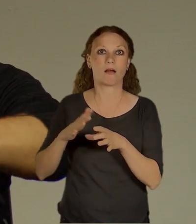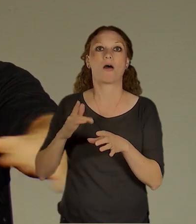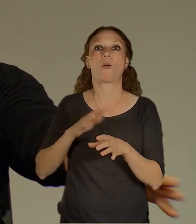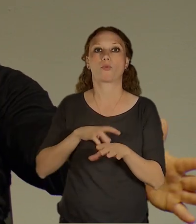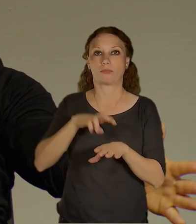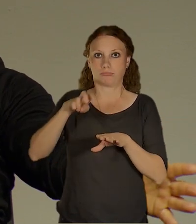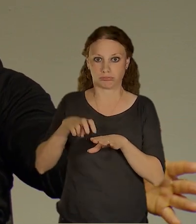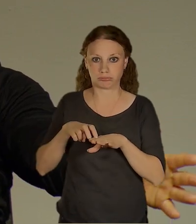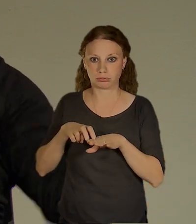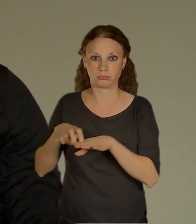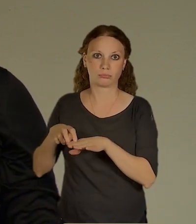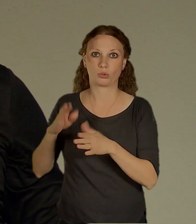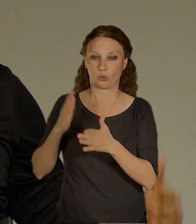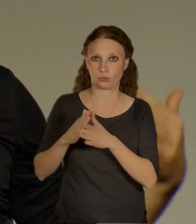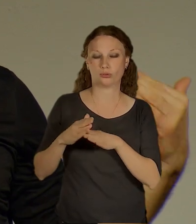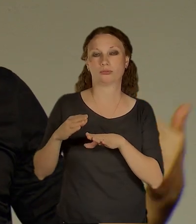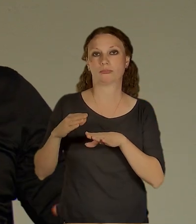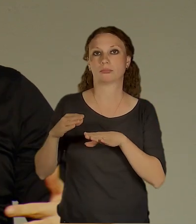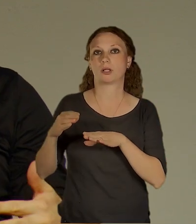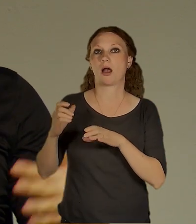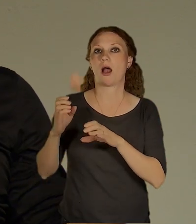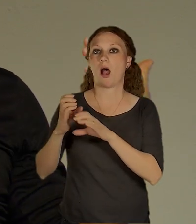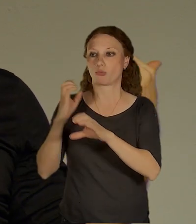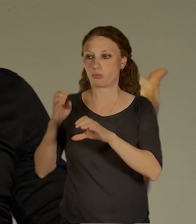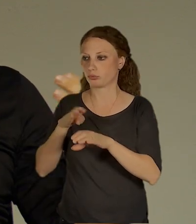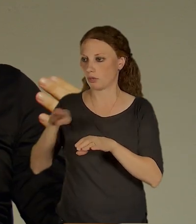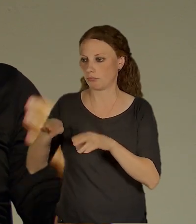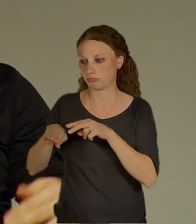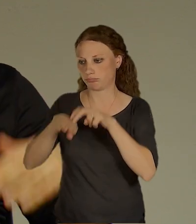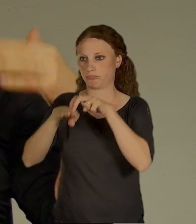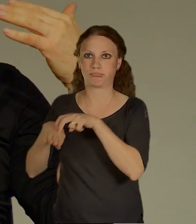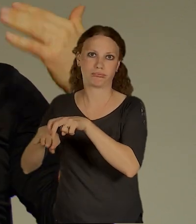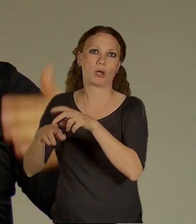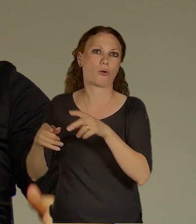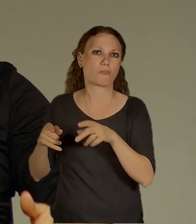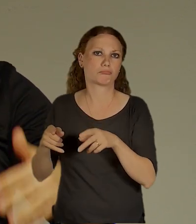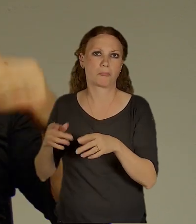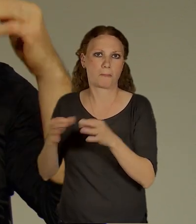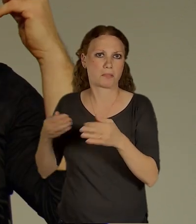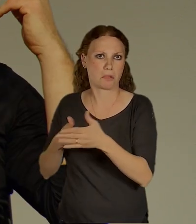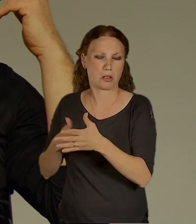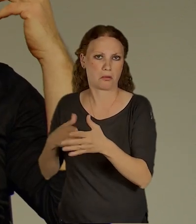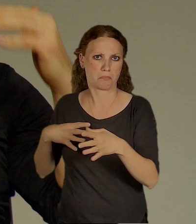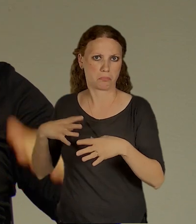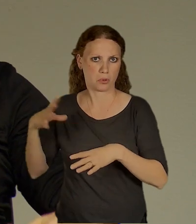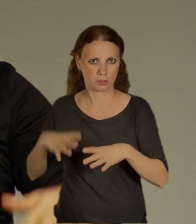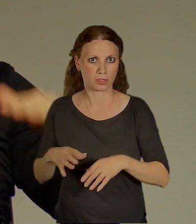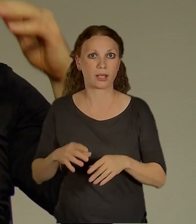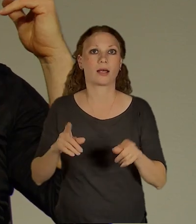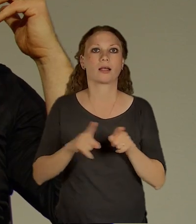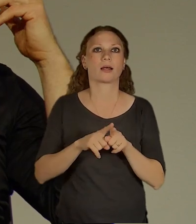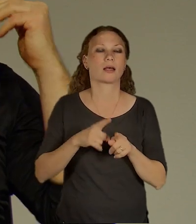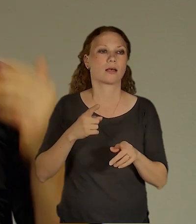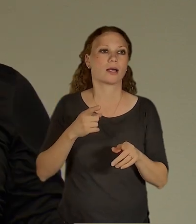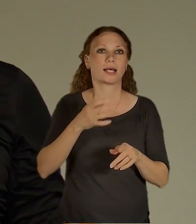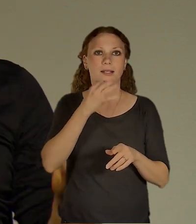je pro vás vlastně partnerem. Jiná situace je znádražní, když přijíždíte, tak tam není problém s MHDčkovýma autobusama, není tam problém